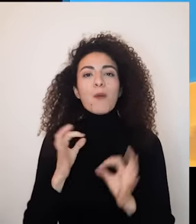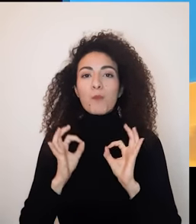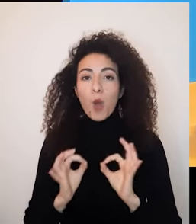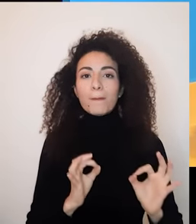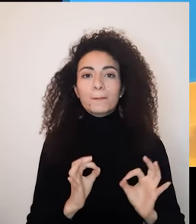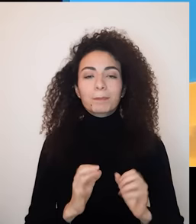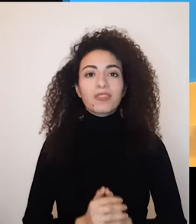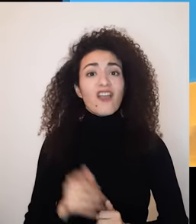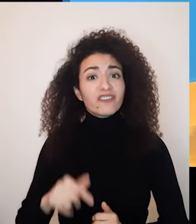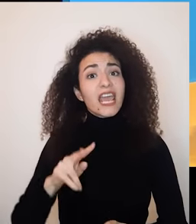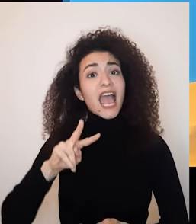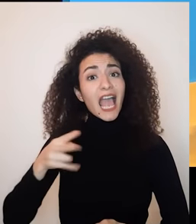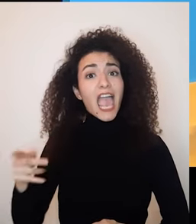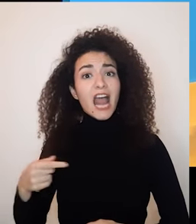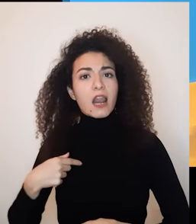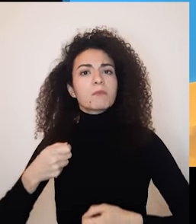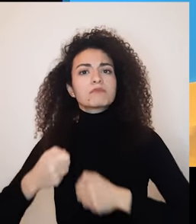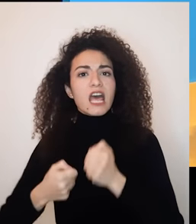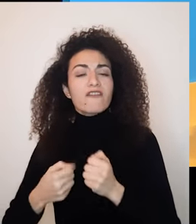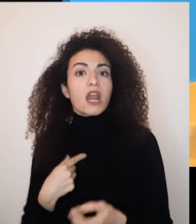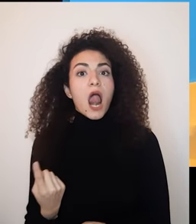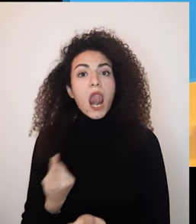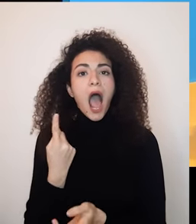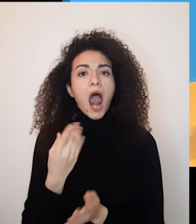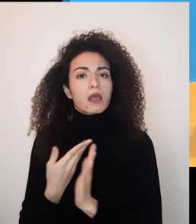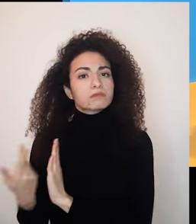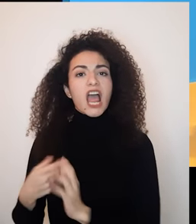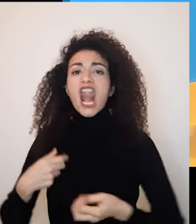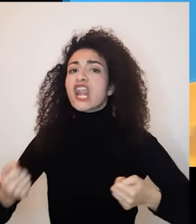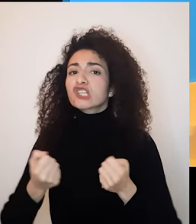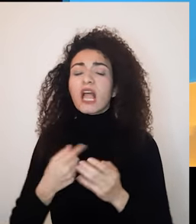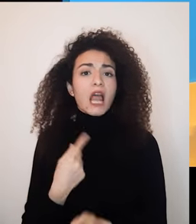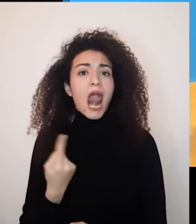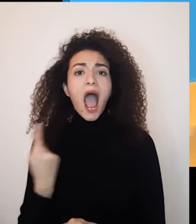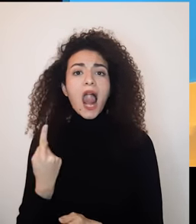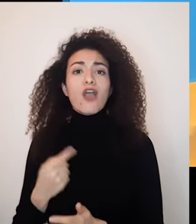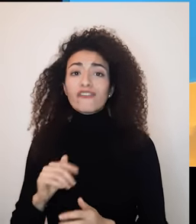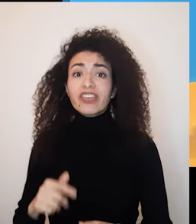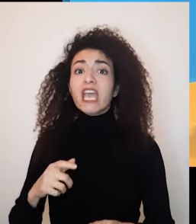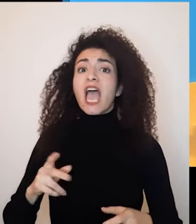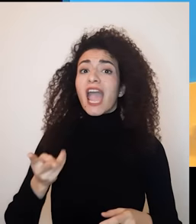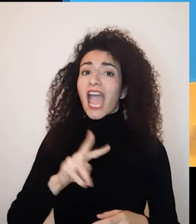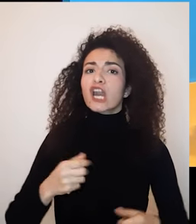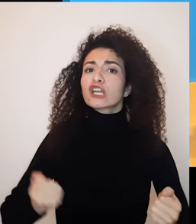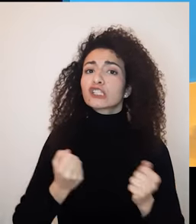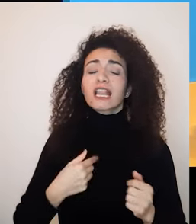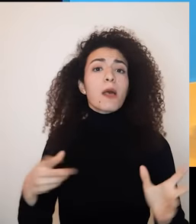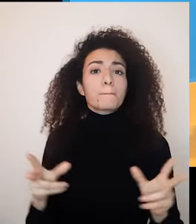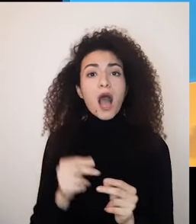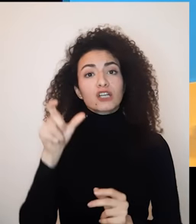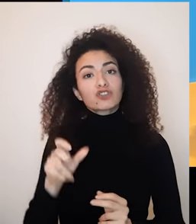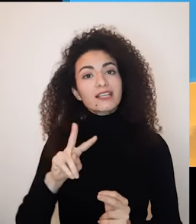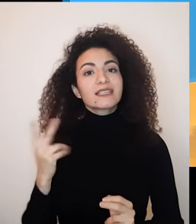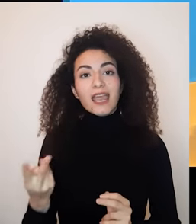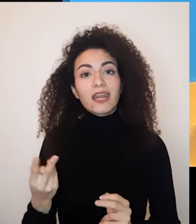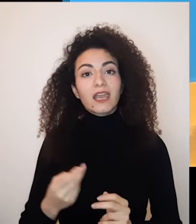خصوصية مشتركة ومتشاركة أي هناك أشياء رح تشاركها مع الآخر وخصوصية شخصية ومحفوظة أي هناك